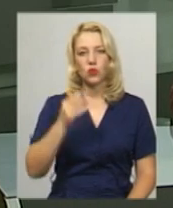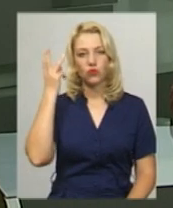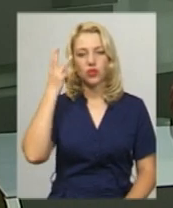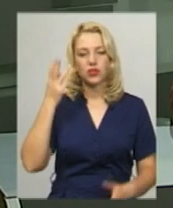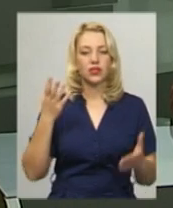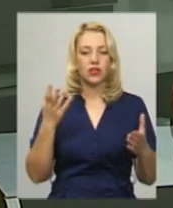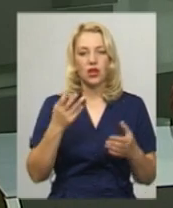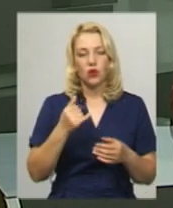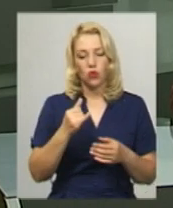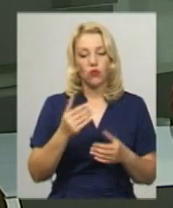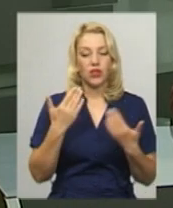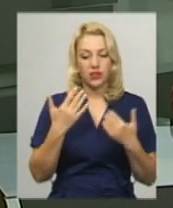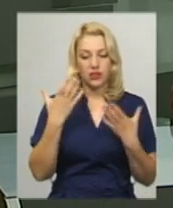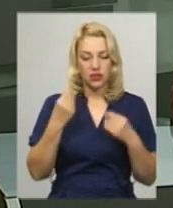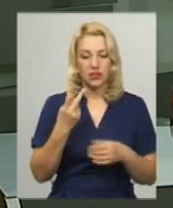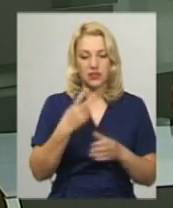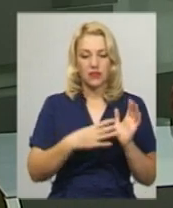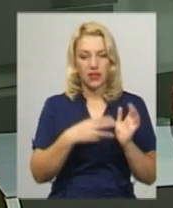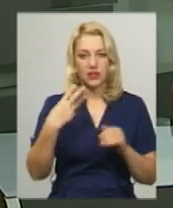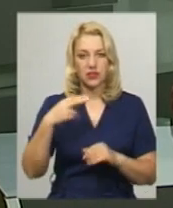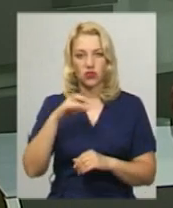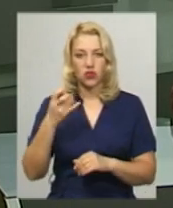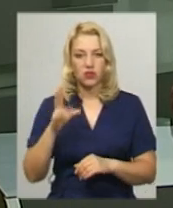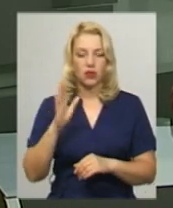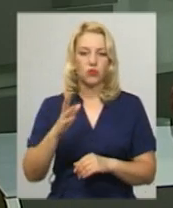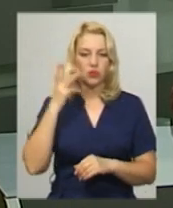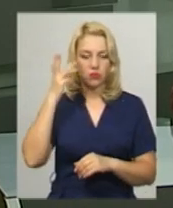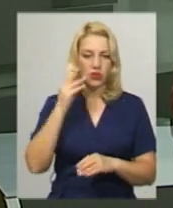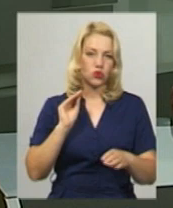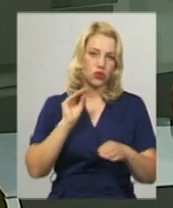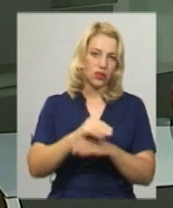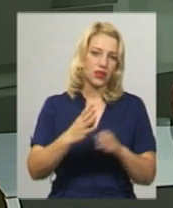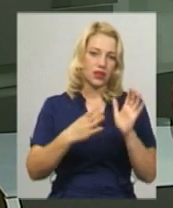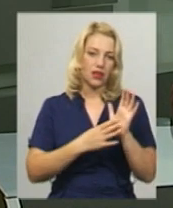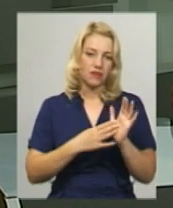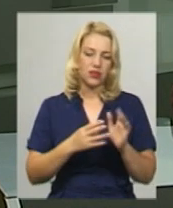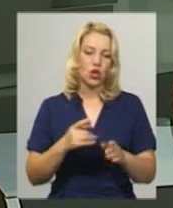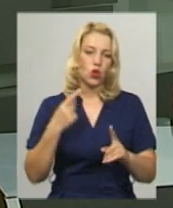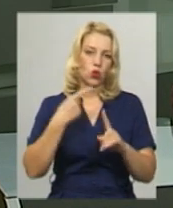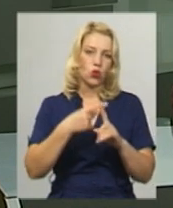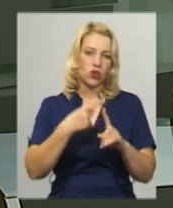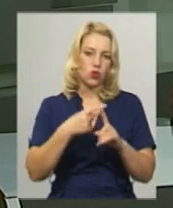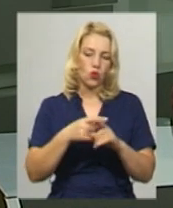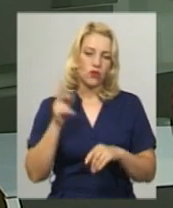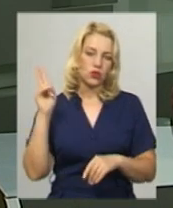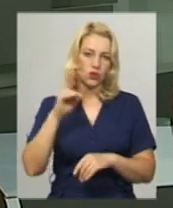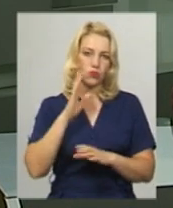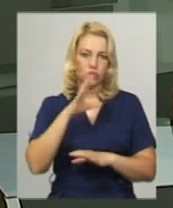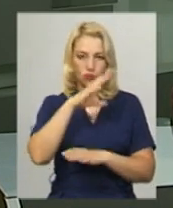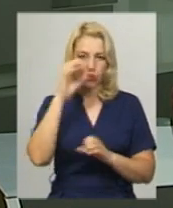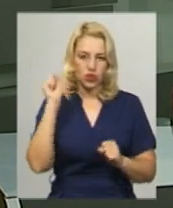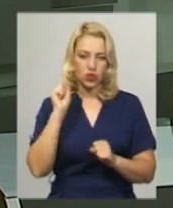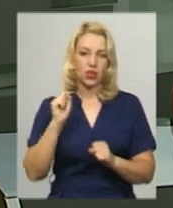29 та 30 червня Хмельницьким курсуватимуть 9 додаткових тролейбусів. Їздотимуть вони в нічний час у зв'язку з